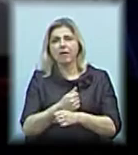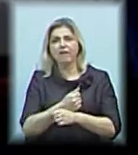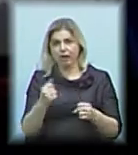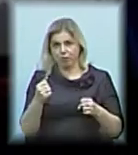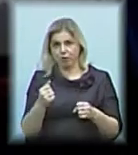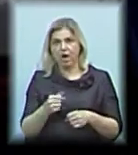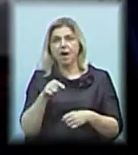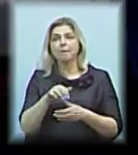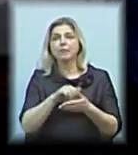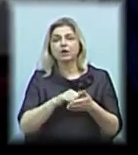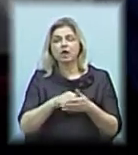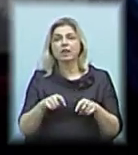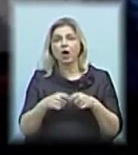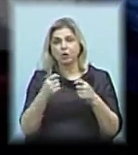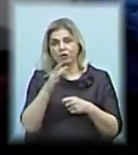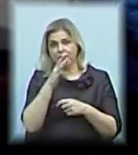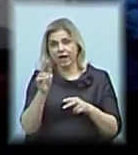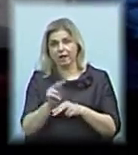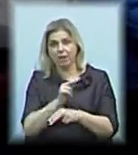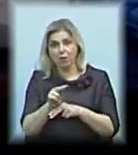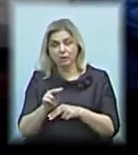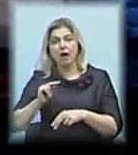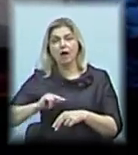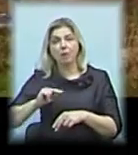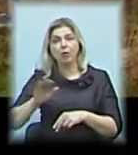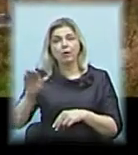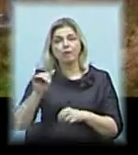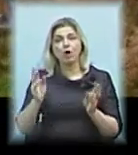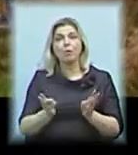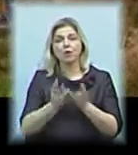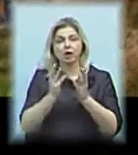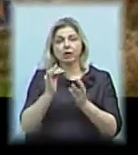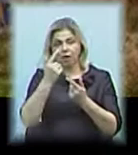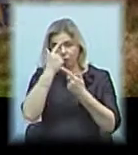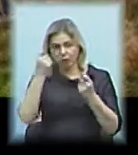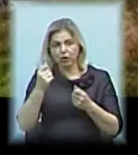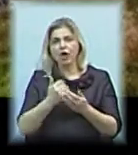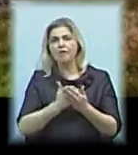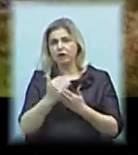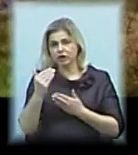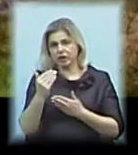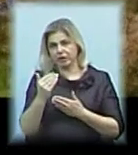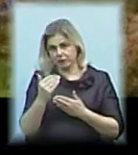Причина порушення під час ремонту. Працівники викликали пожежних. Оголошено підвищений номер виклику.